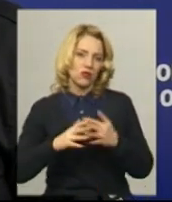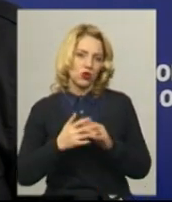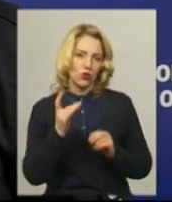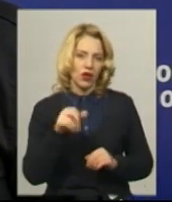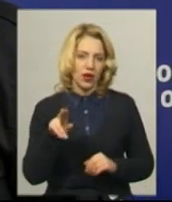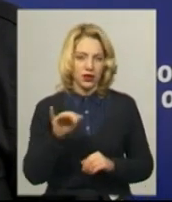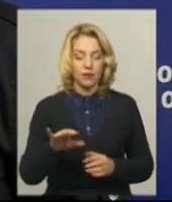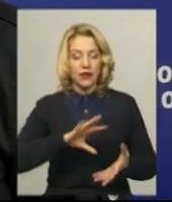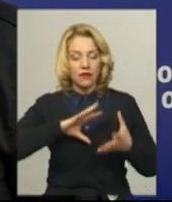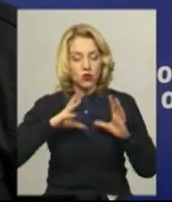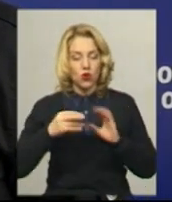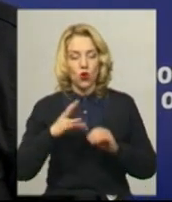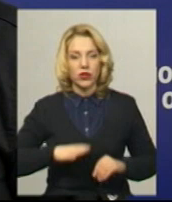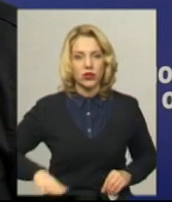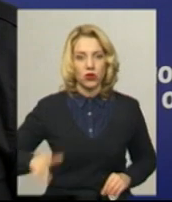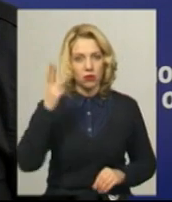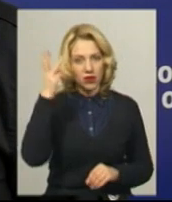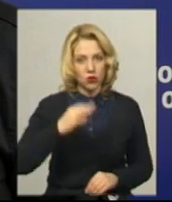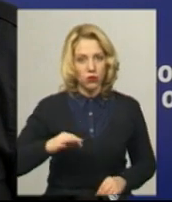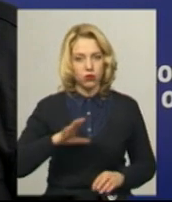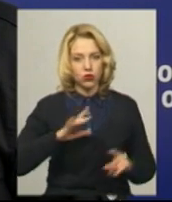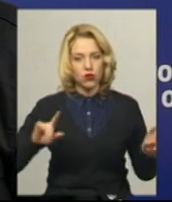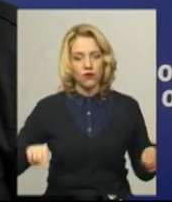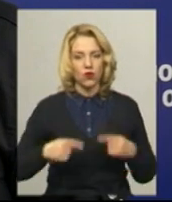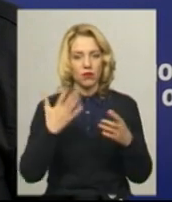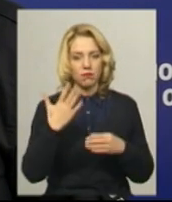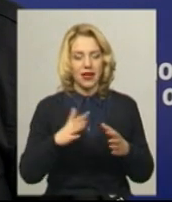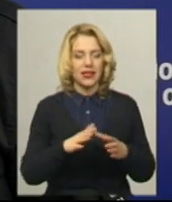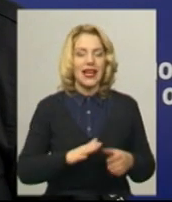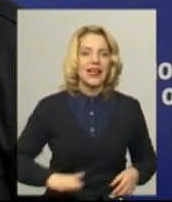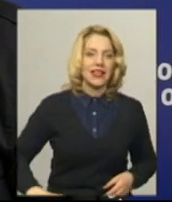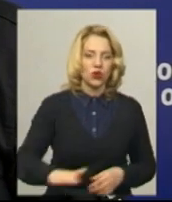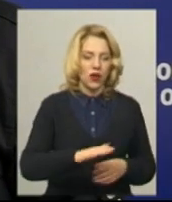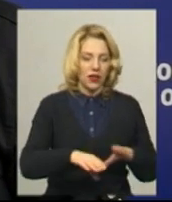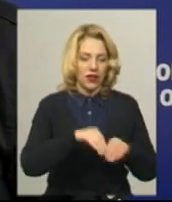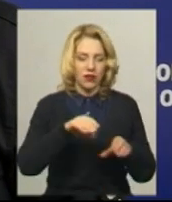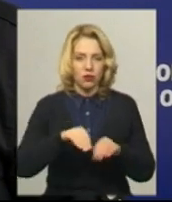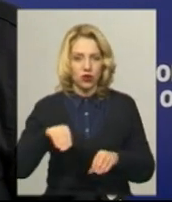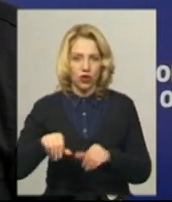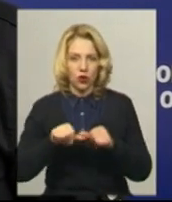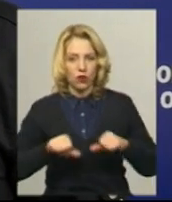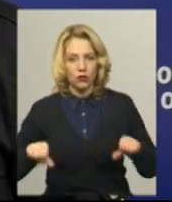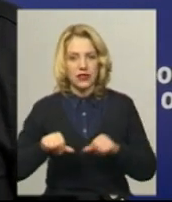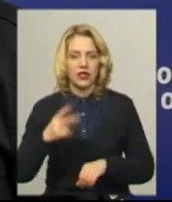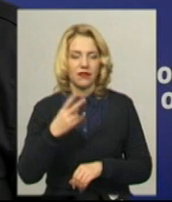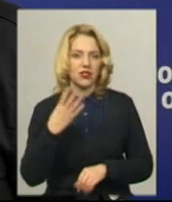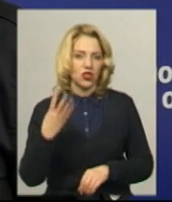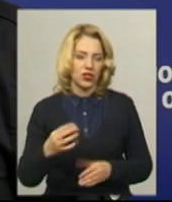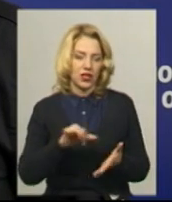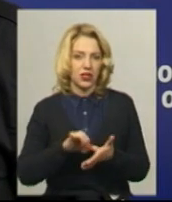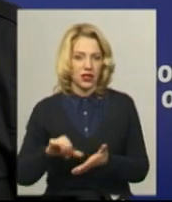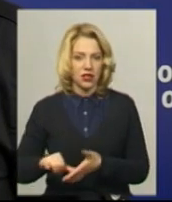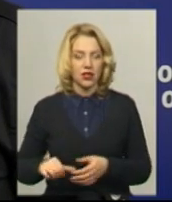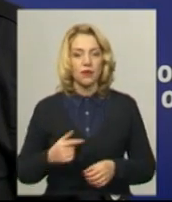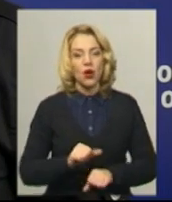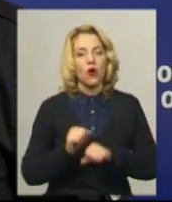Хмельницької області було створено 5 територіальних виборчих комісій та 24 дільниці. Охорону